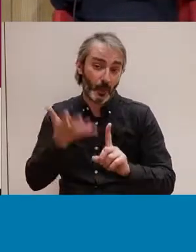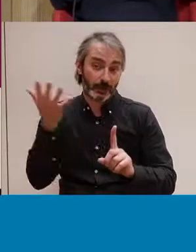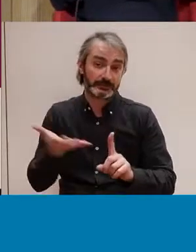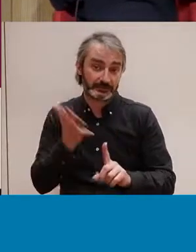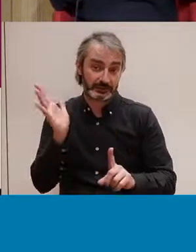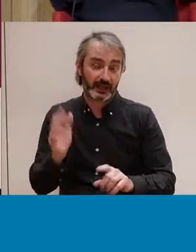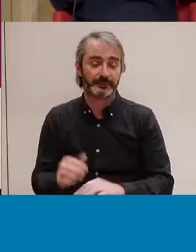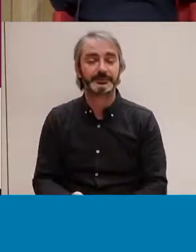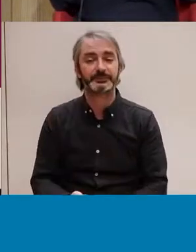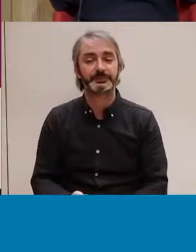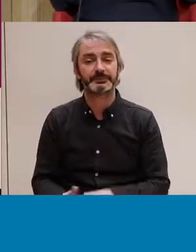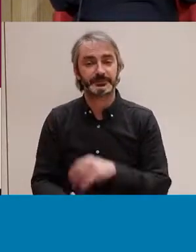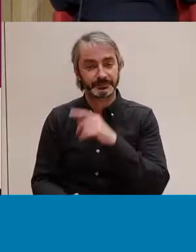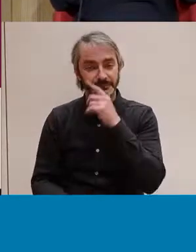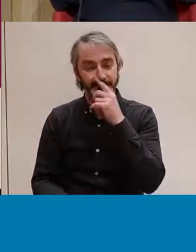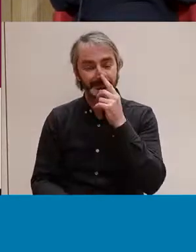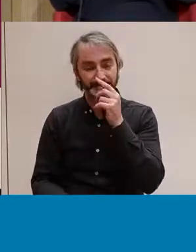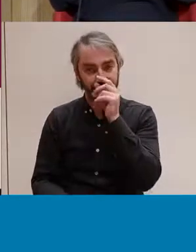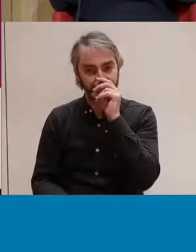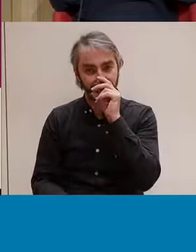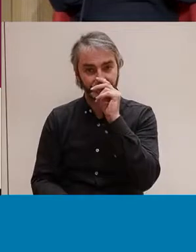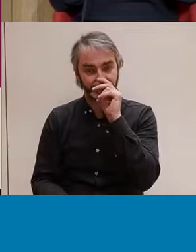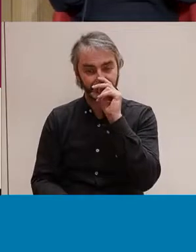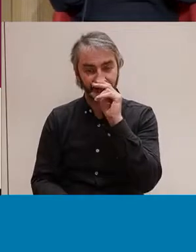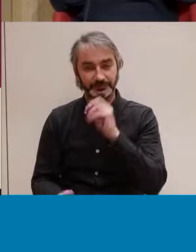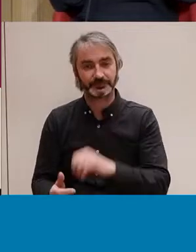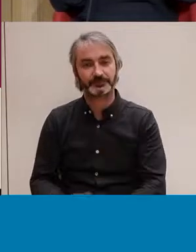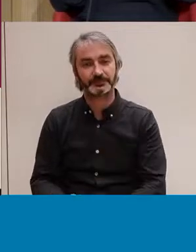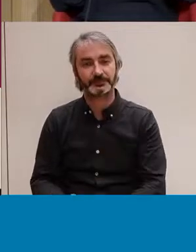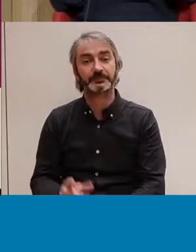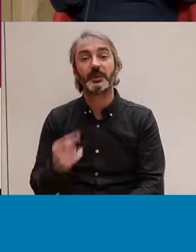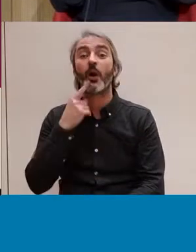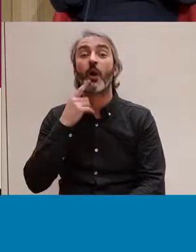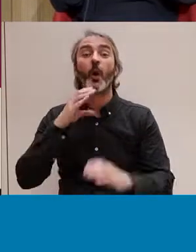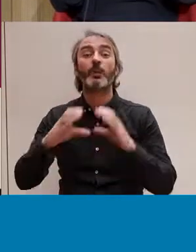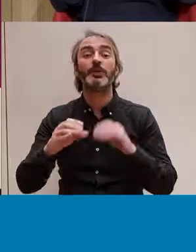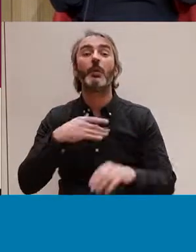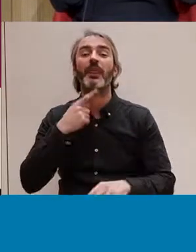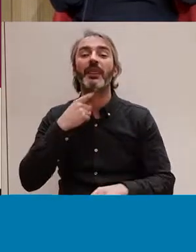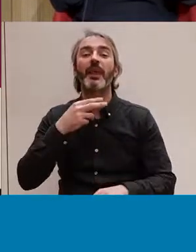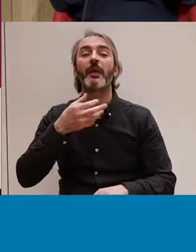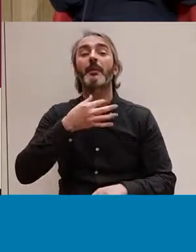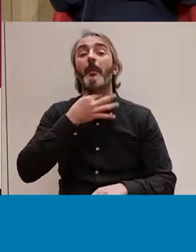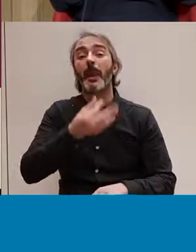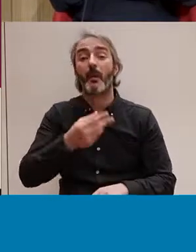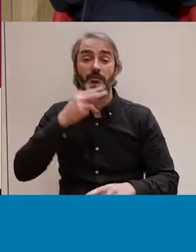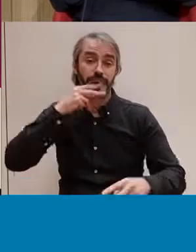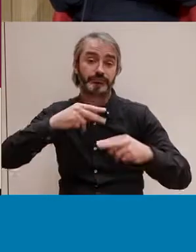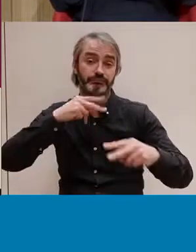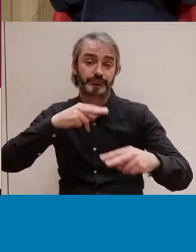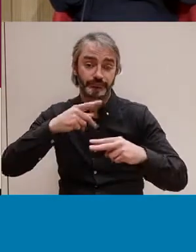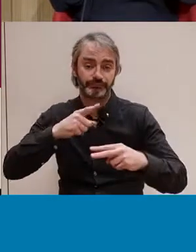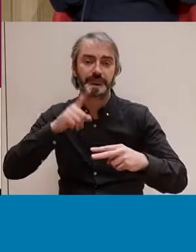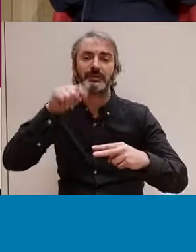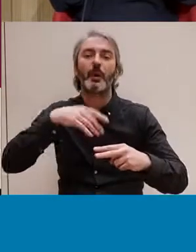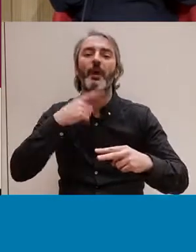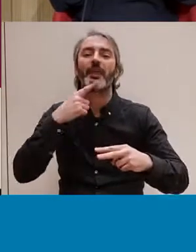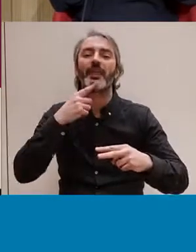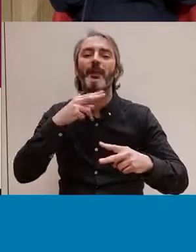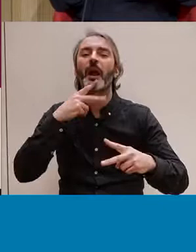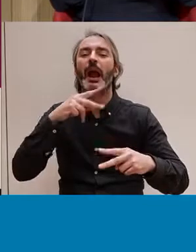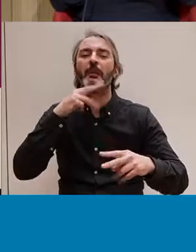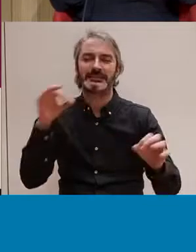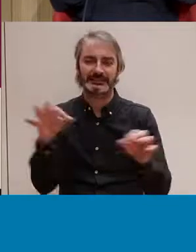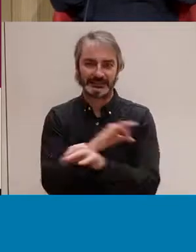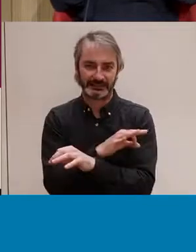També, a part, a nivell de comunicació, no només estem parlant de la comunicació verbal, que és molt important, no?, sinó també de la comunicació no verbal.